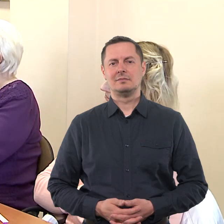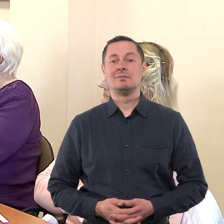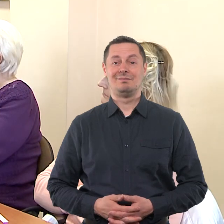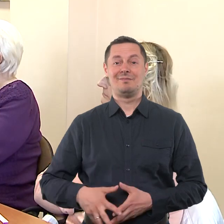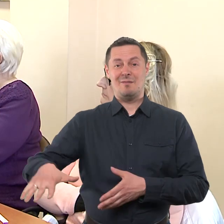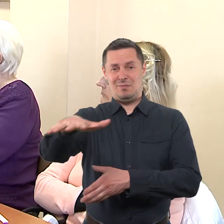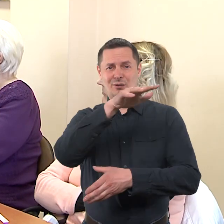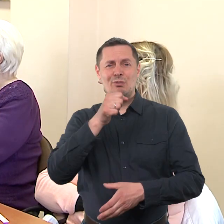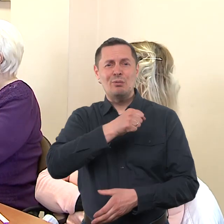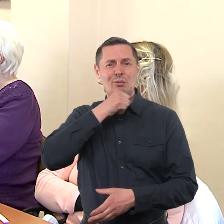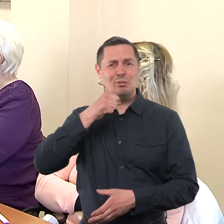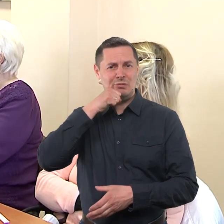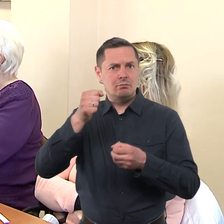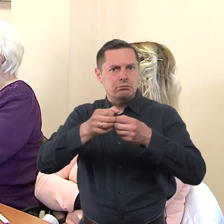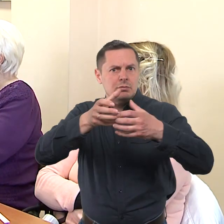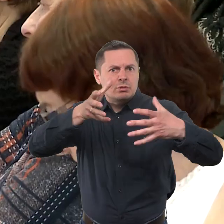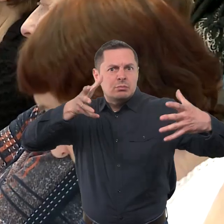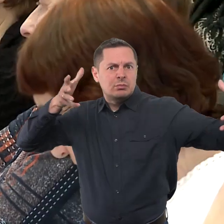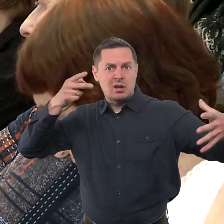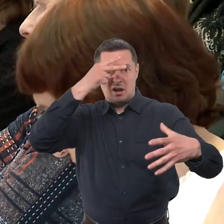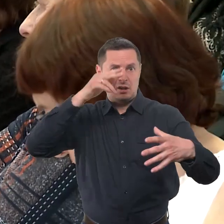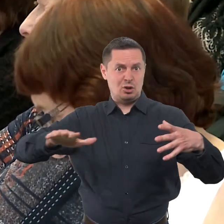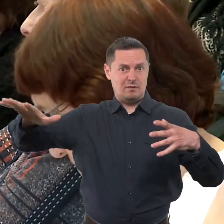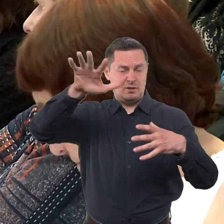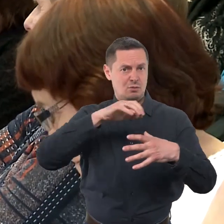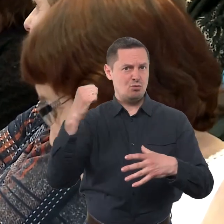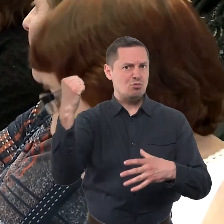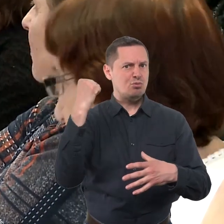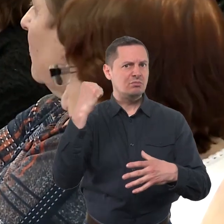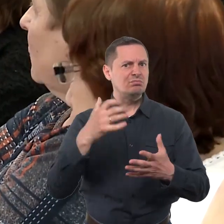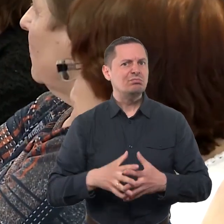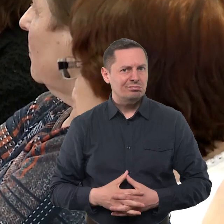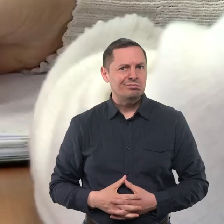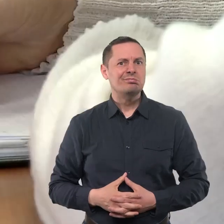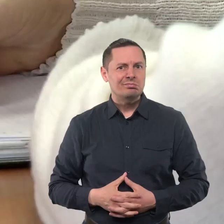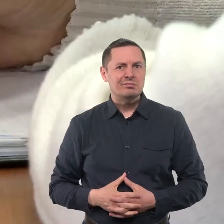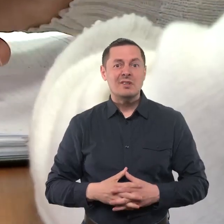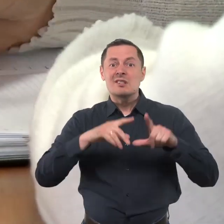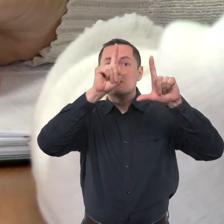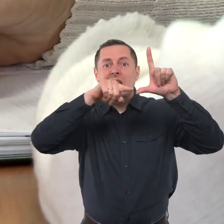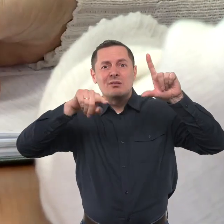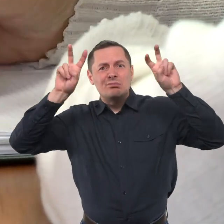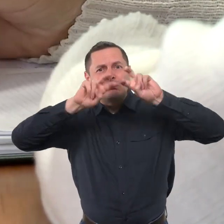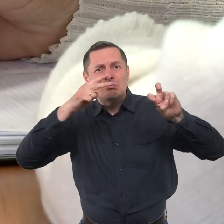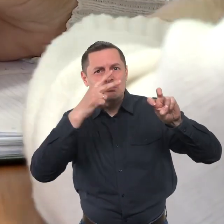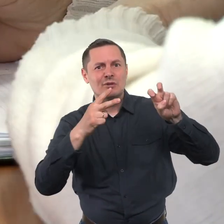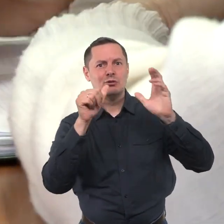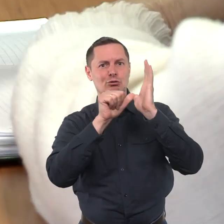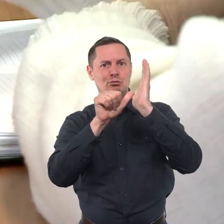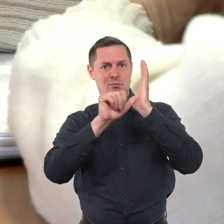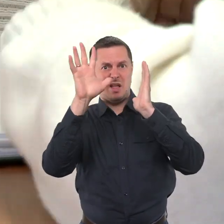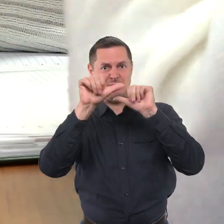Mūsų visuomenės sinėjimas vienas parčiausių visoje Europoje. Remiantis statistikos departamento domenimis beveik pusę